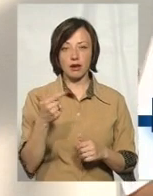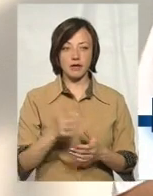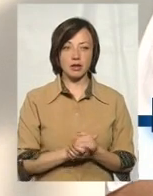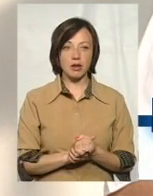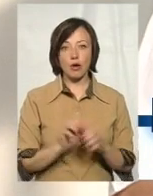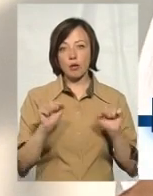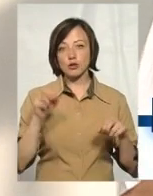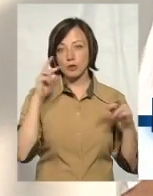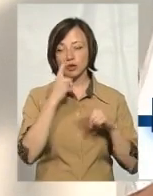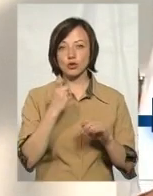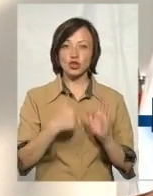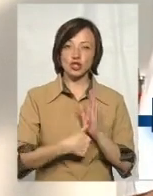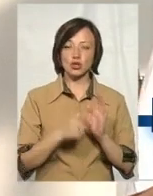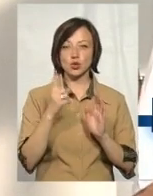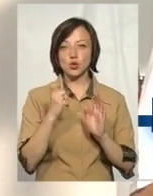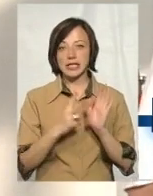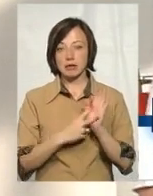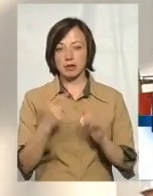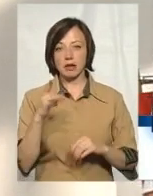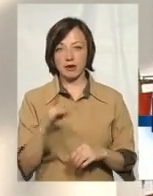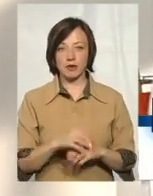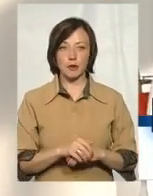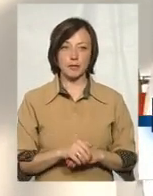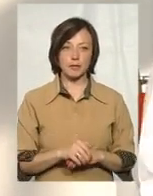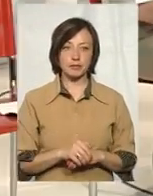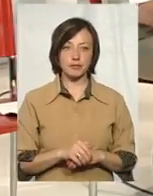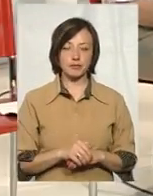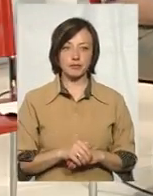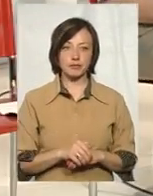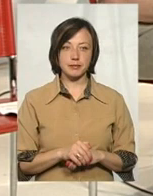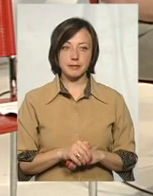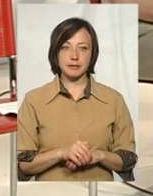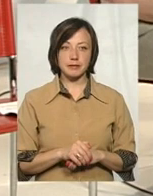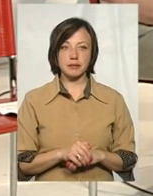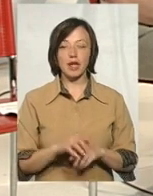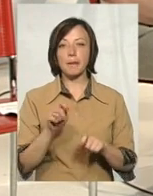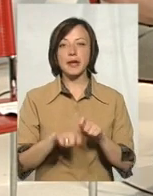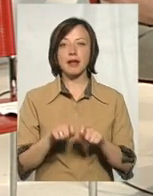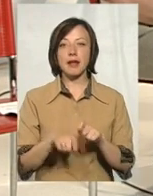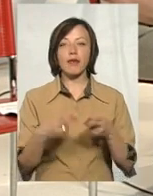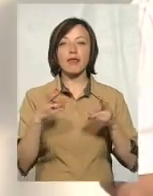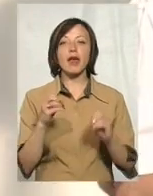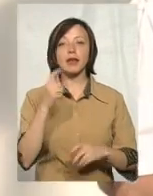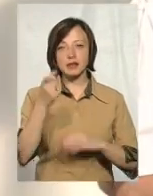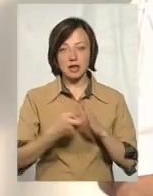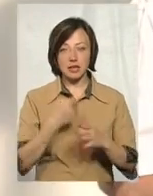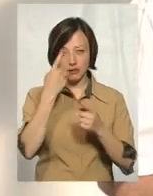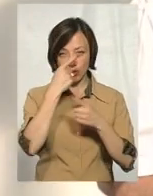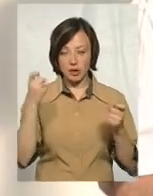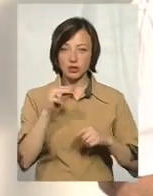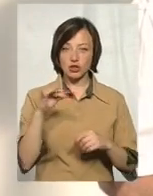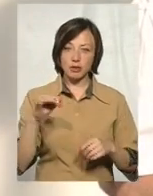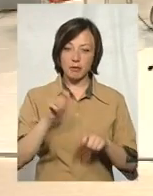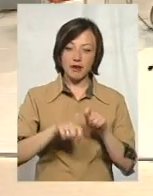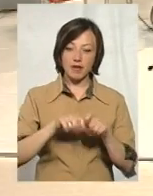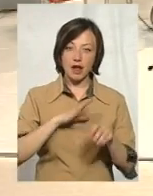можу помилитися, 106 чи 107 гривень відповідно до постанового кабінету міністрів. А перевірите, де дізнатися інформацією? Чи перевірялася